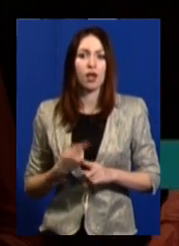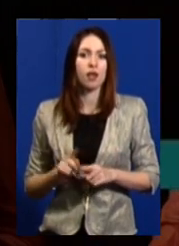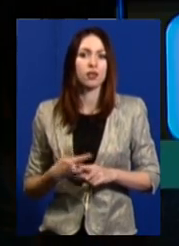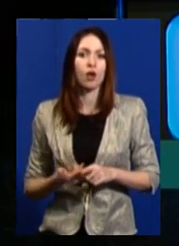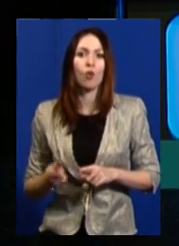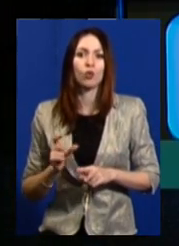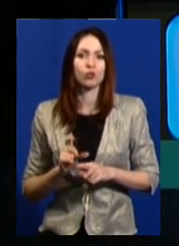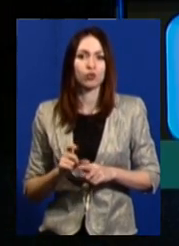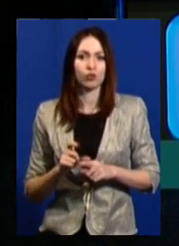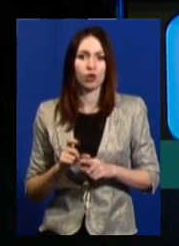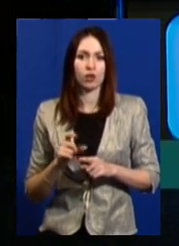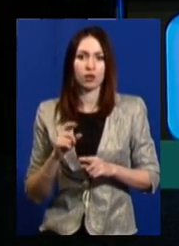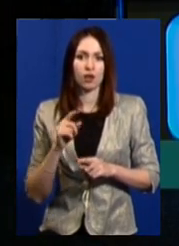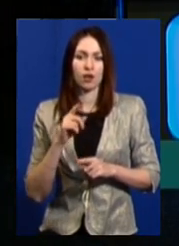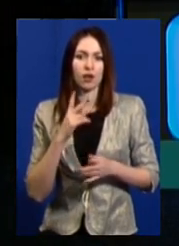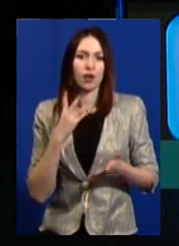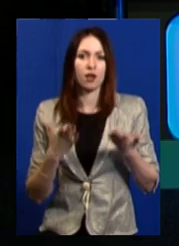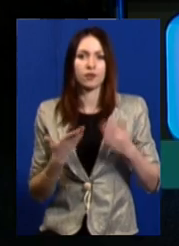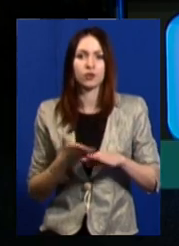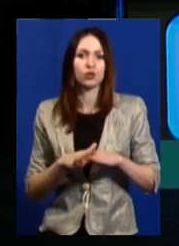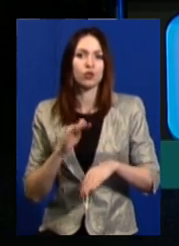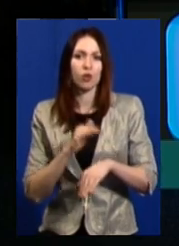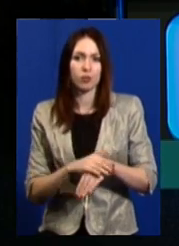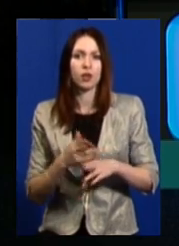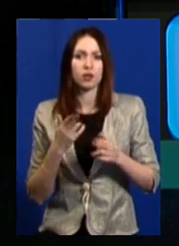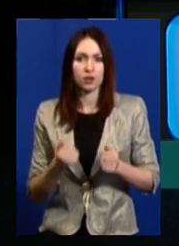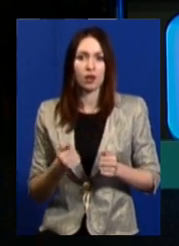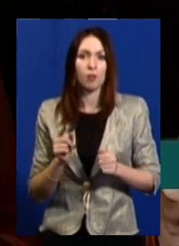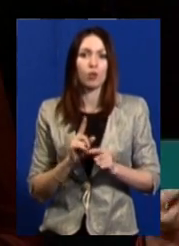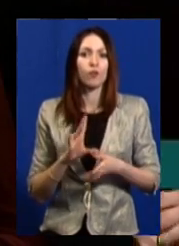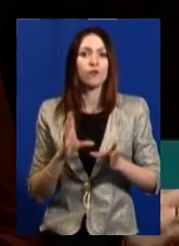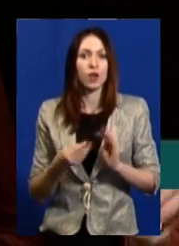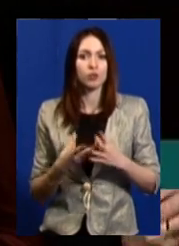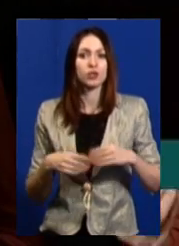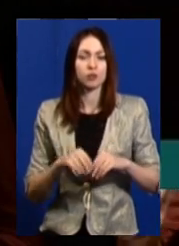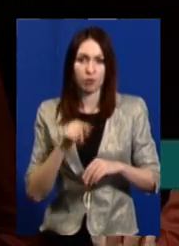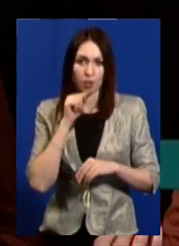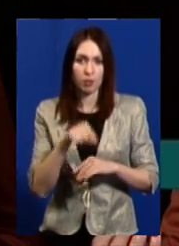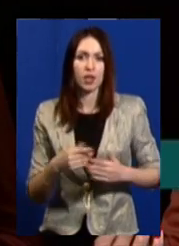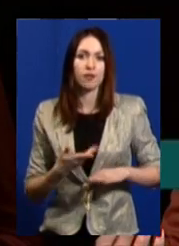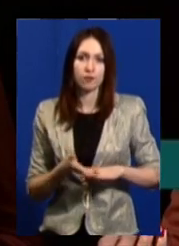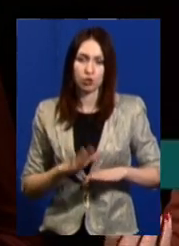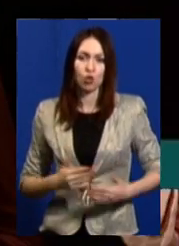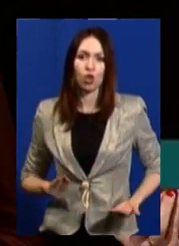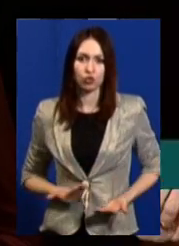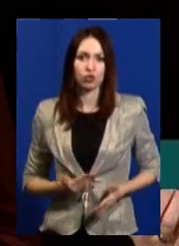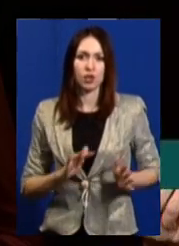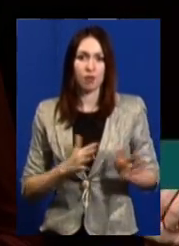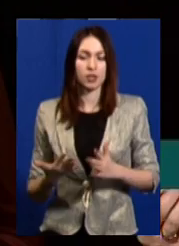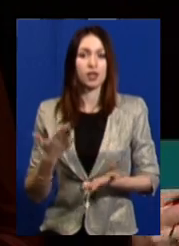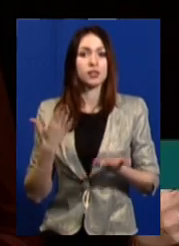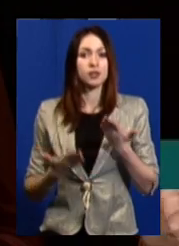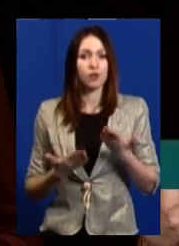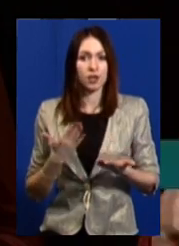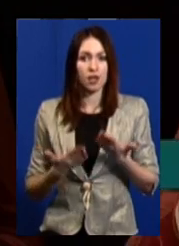умовно. Тому що, взагалі, родина потрапляє у складні життєві обставини. Якщо